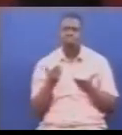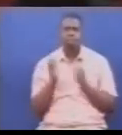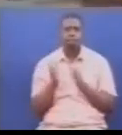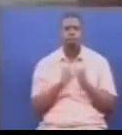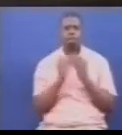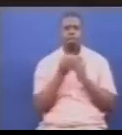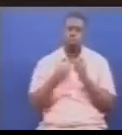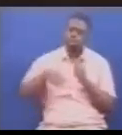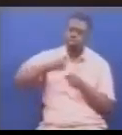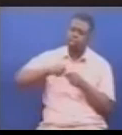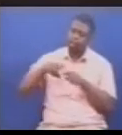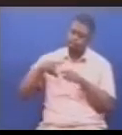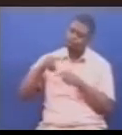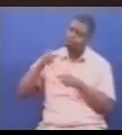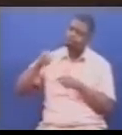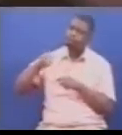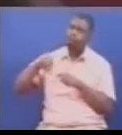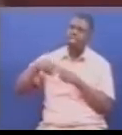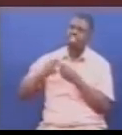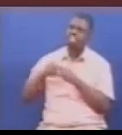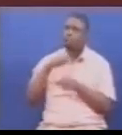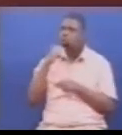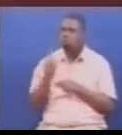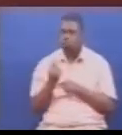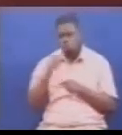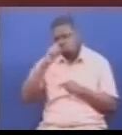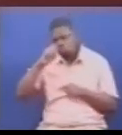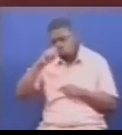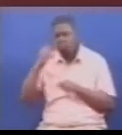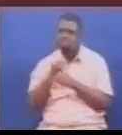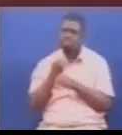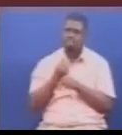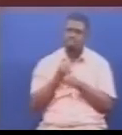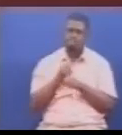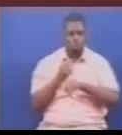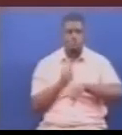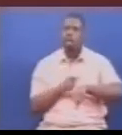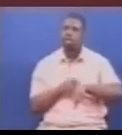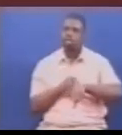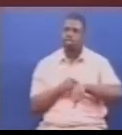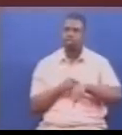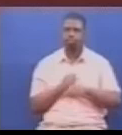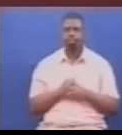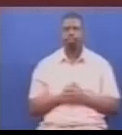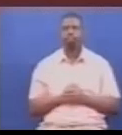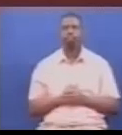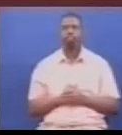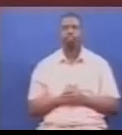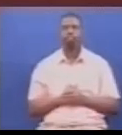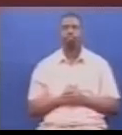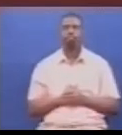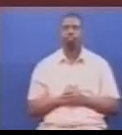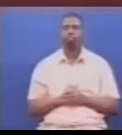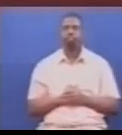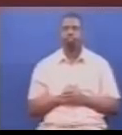uchunguzi ufanyike kwa wakati. Swali hilo na jibiwa na naibu waziri wa afya, Dr. Hamisi Kiguangala. Sante